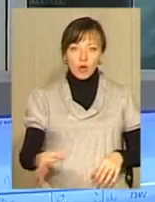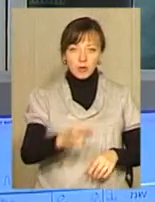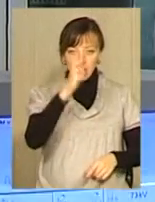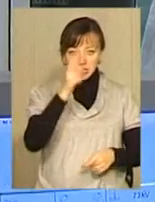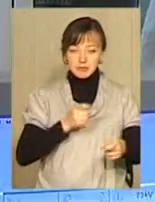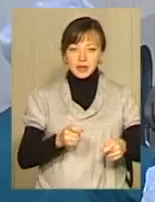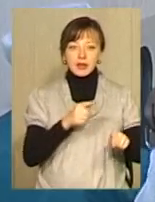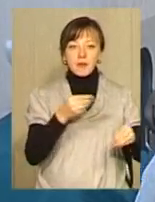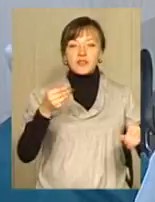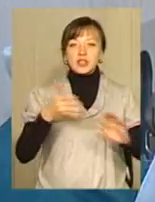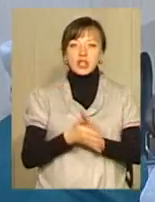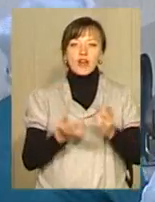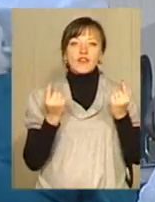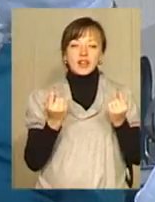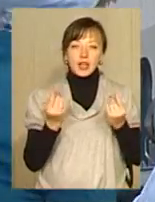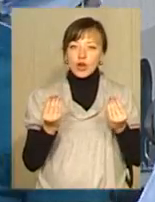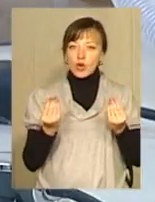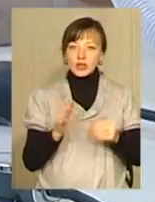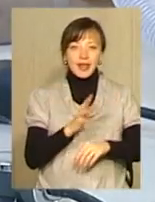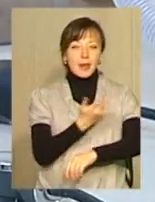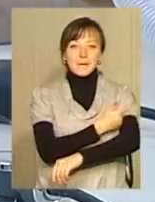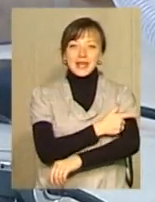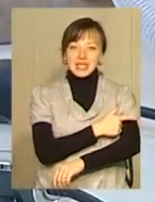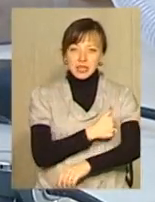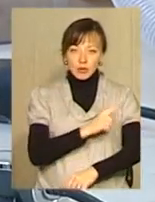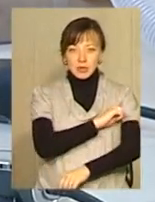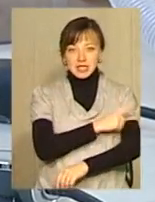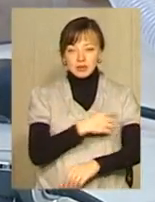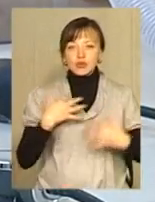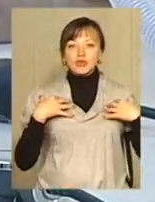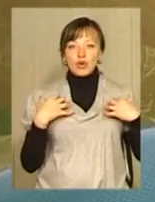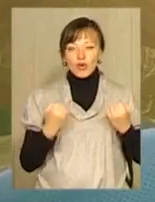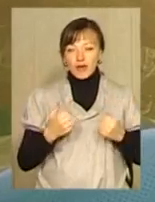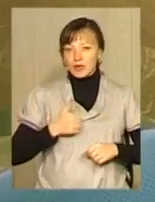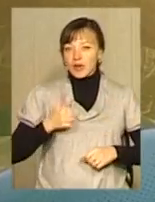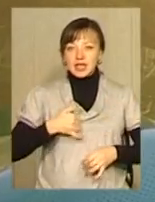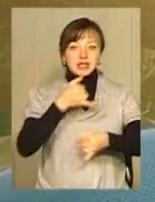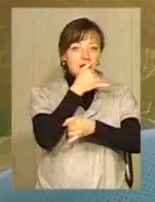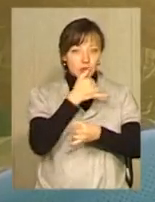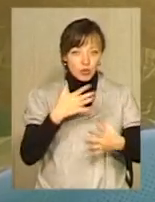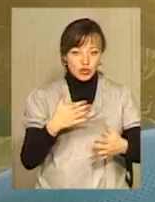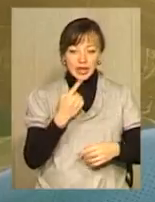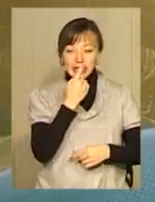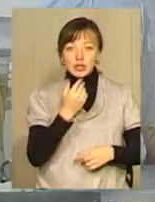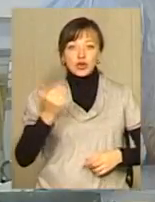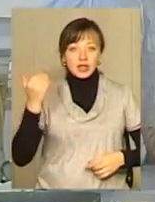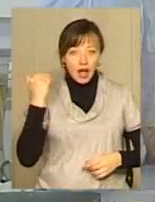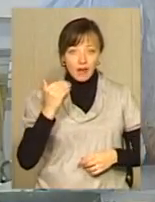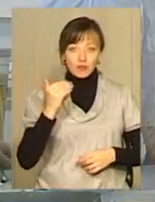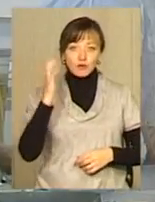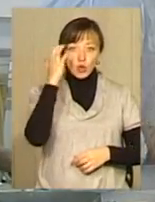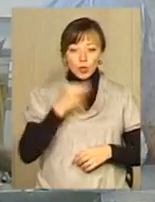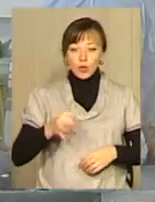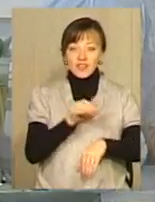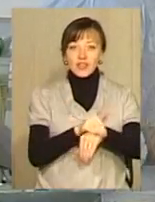Гаврішко. Там витрачають великі гроші, але не на медицину, бо міцним здоров'ям жителі селища похвалитися не можуть. Зовсім нещодавно у Чорному острові